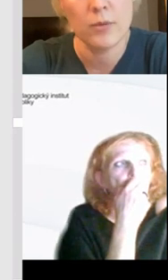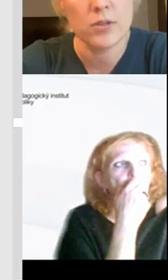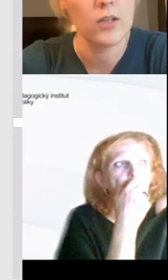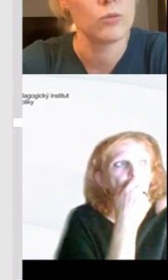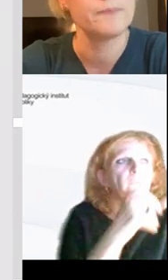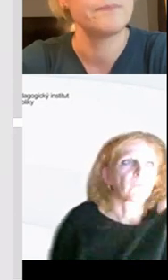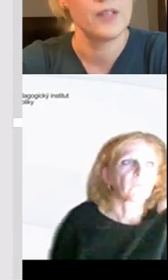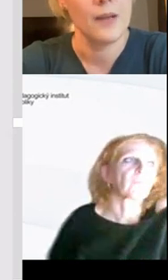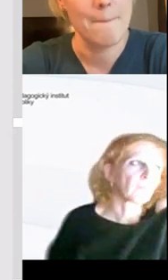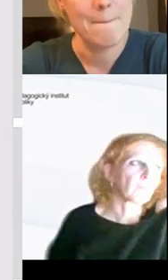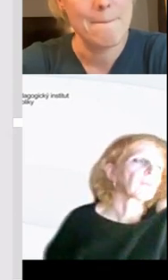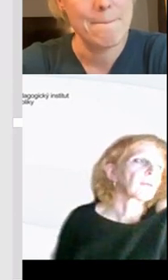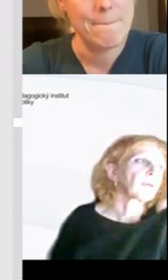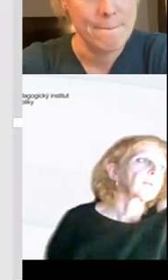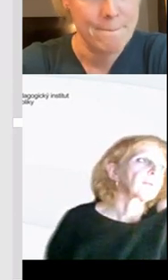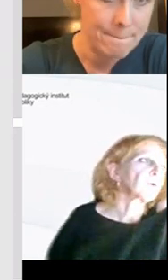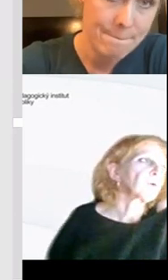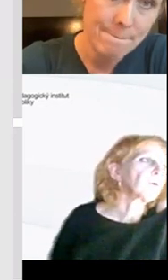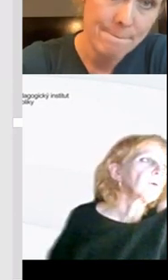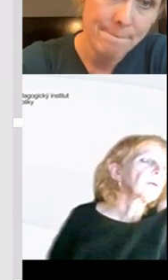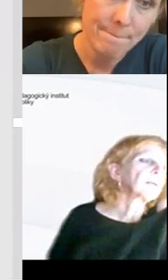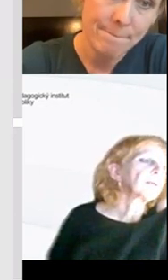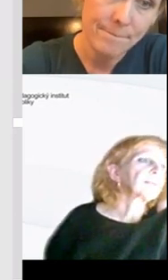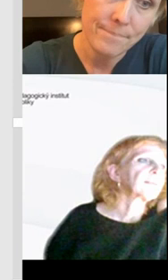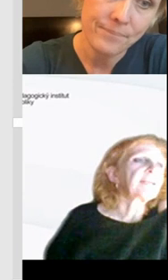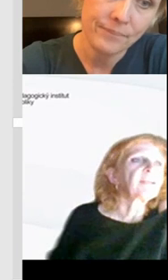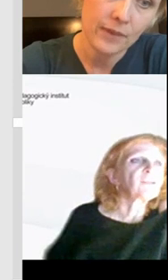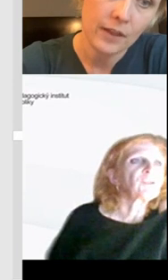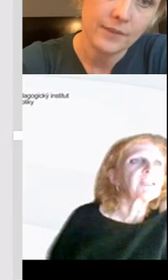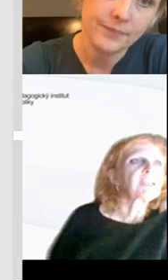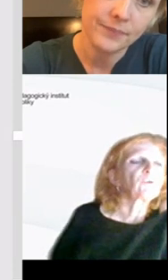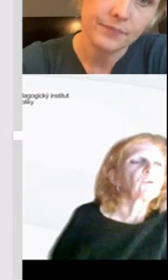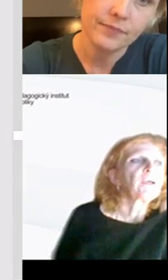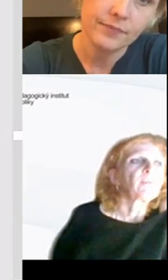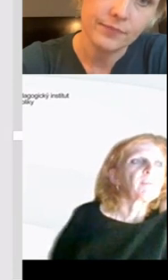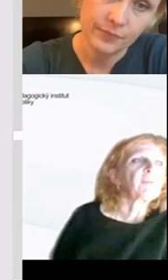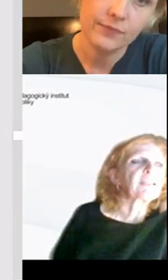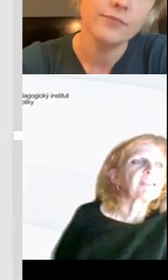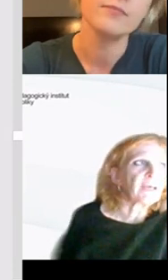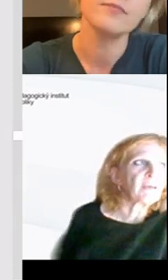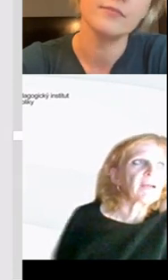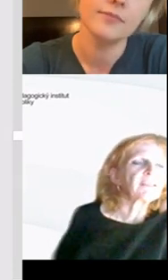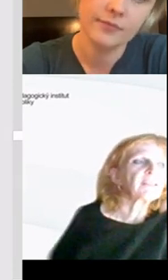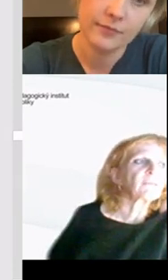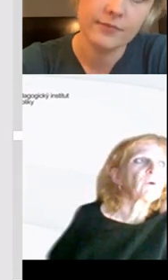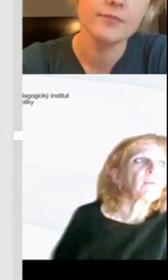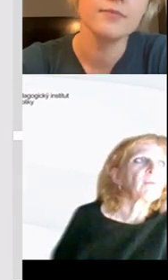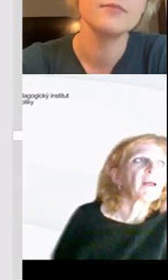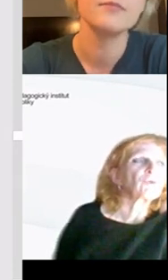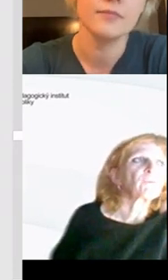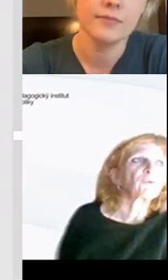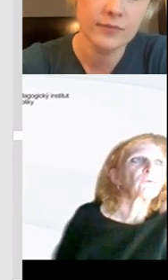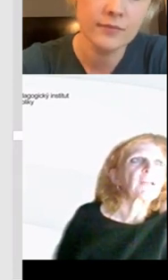můžou si to dále poslechnout. Děkuju. Tady na dalším slajdu máme vlastně také práci se